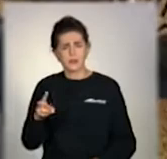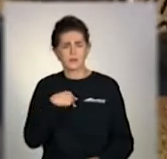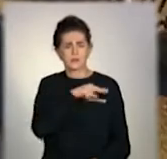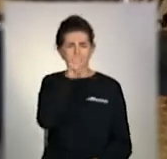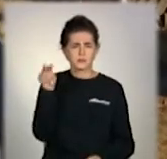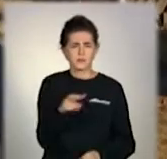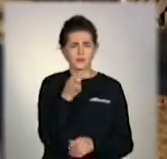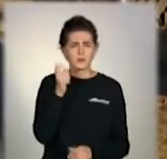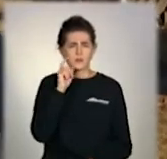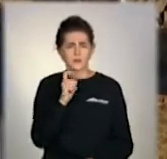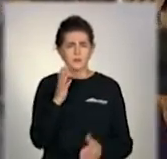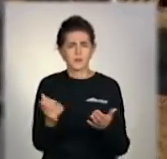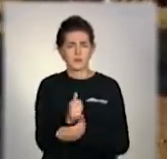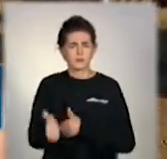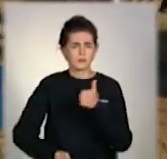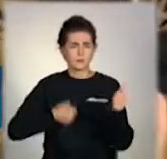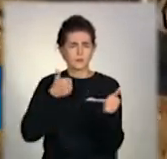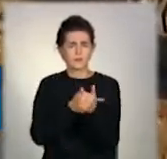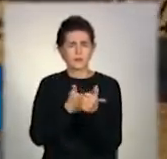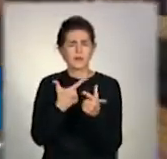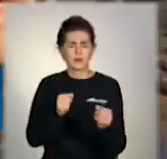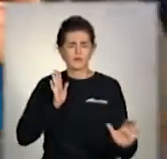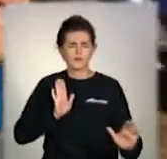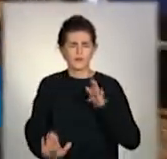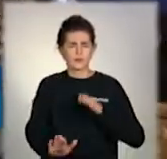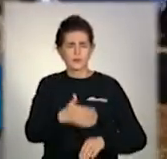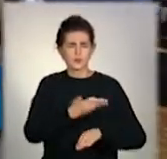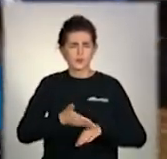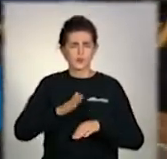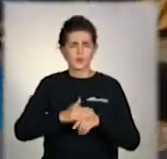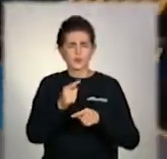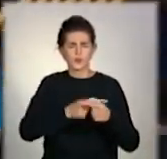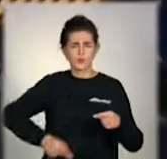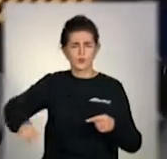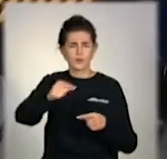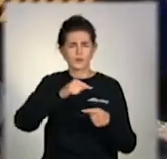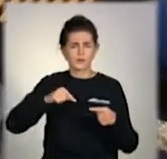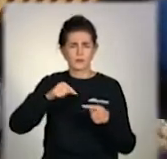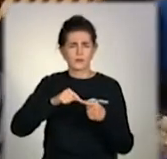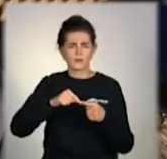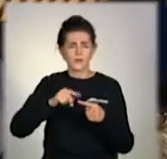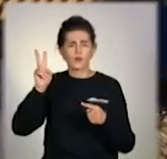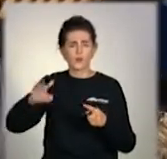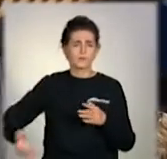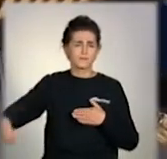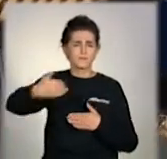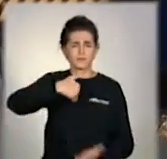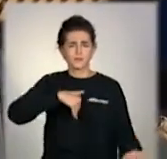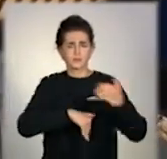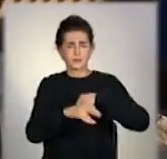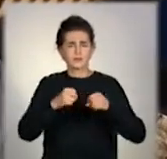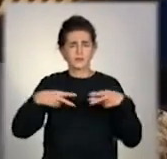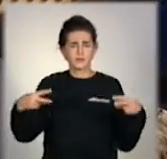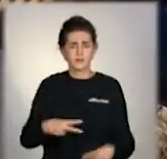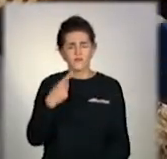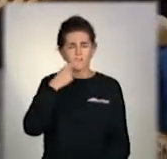Головне виходить, догнав. Вон тормозний путь, дивіться, який. Тот їхав відтуда. Ну,